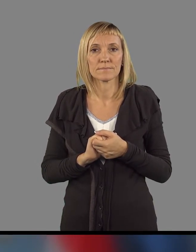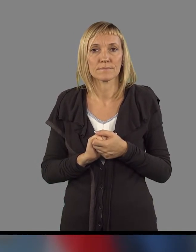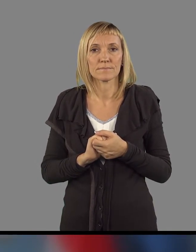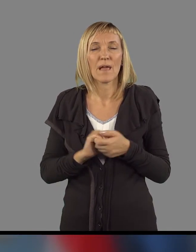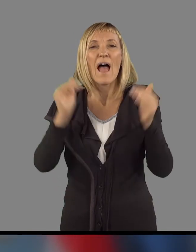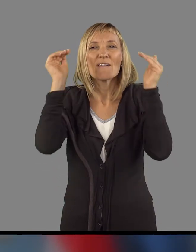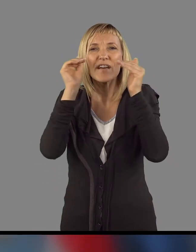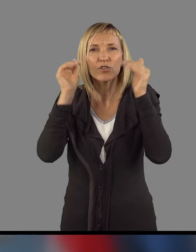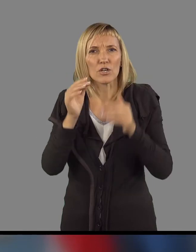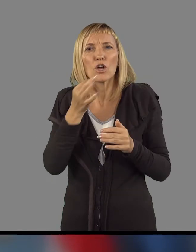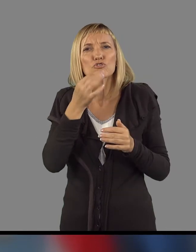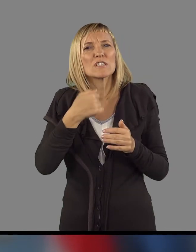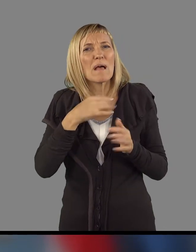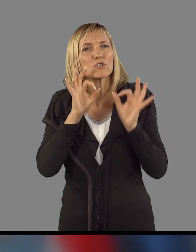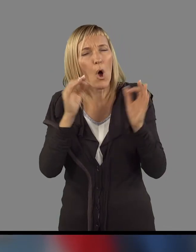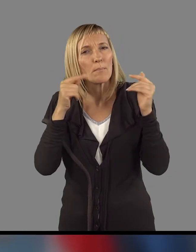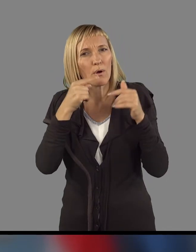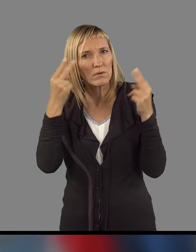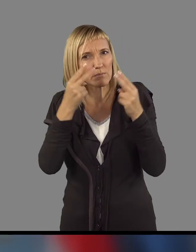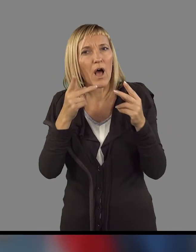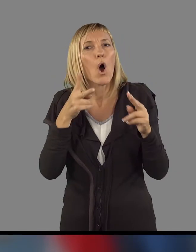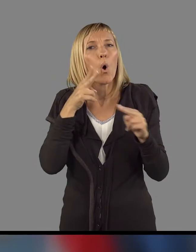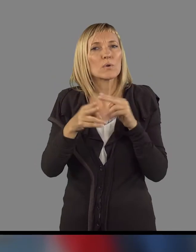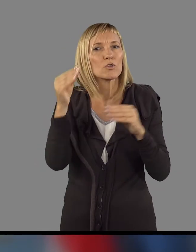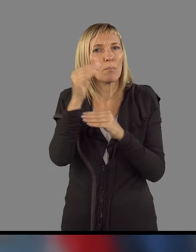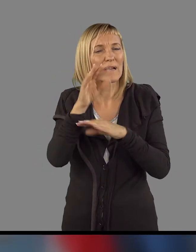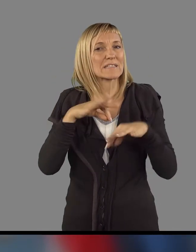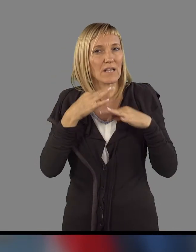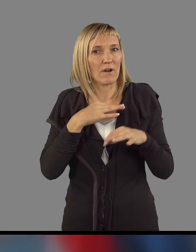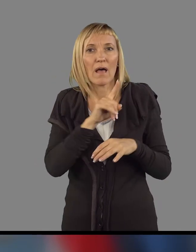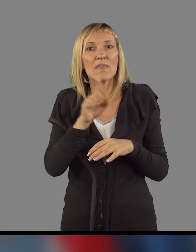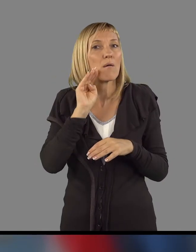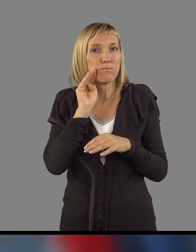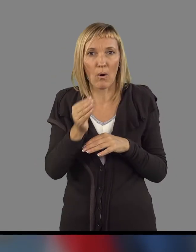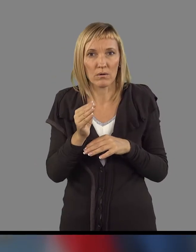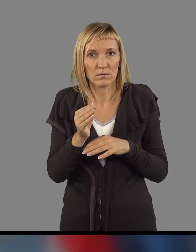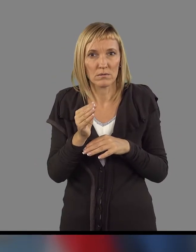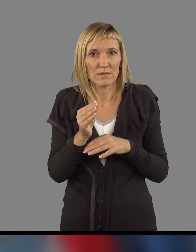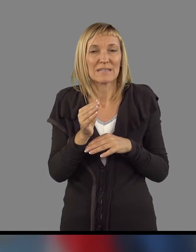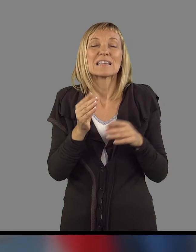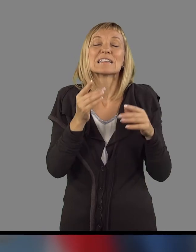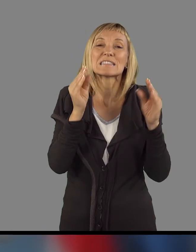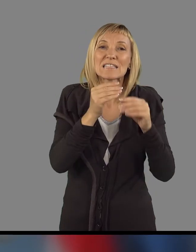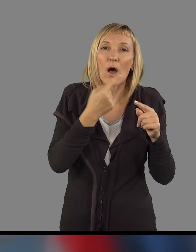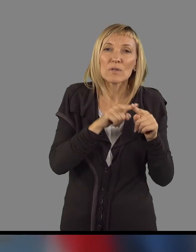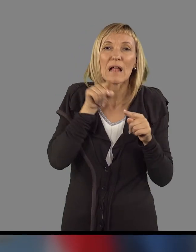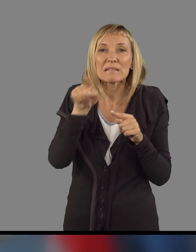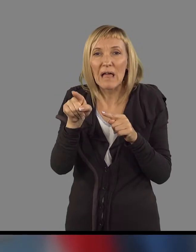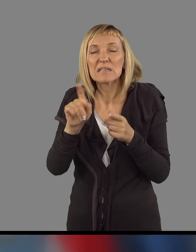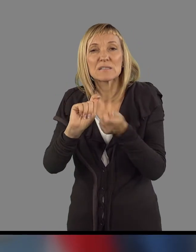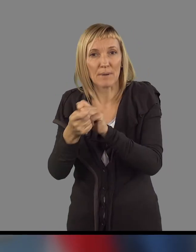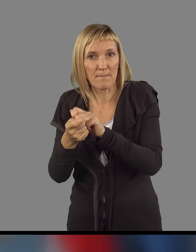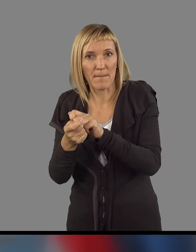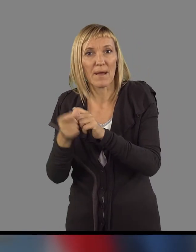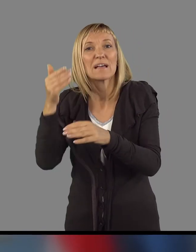večer, če sem zelo dobro razumela, potem ukinito dopolnilnega zdravstvenega zavarovanja ne bo sestavni del davčnega paketa. Ne boste